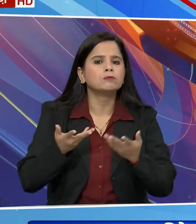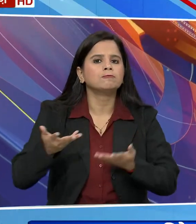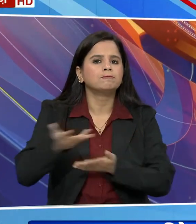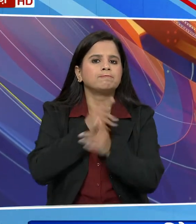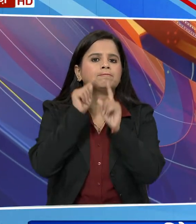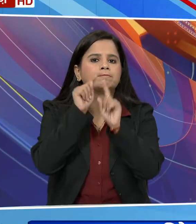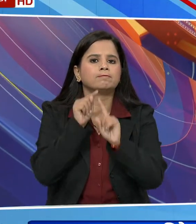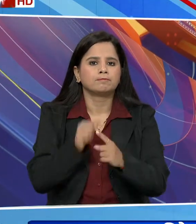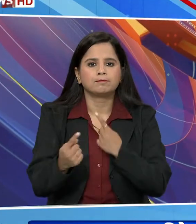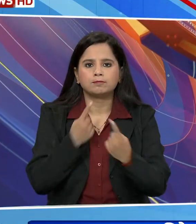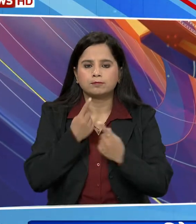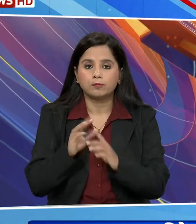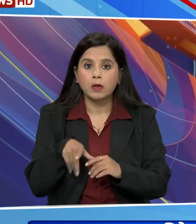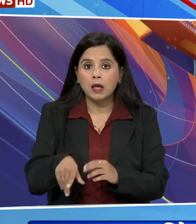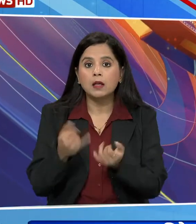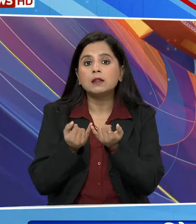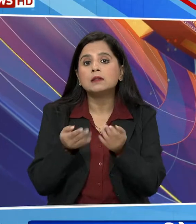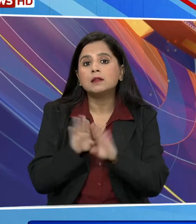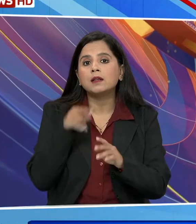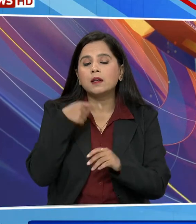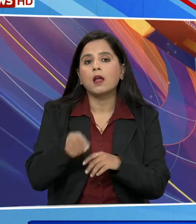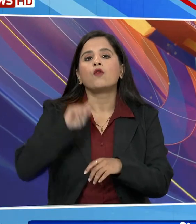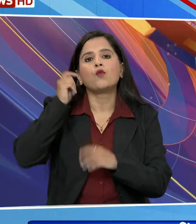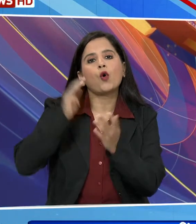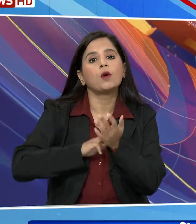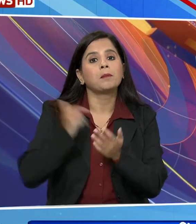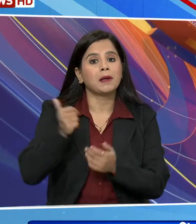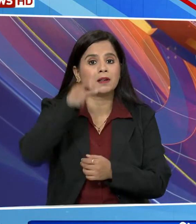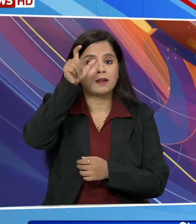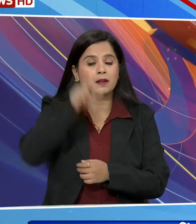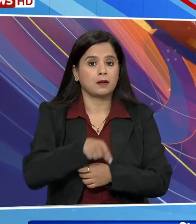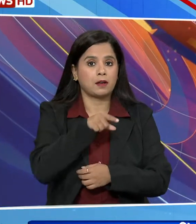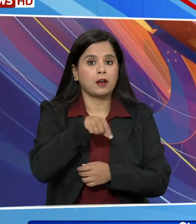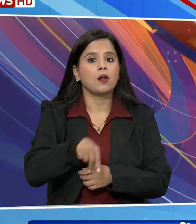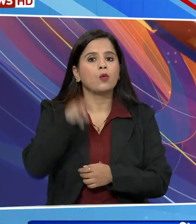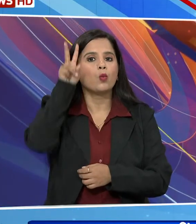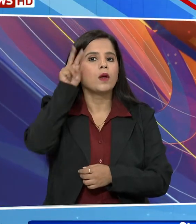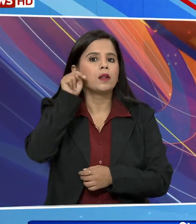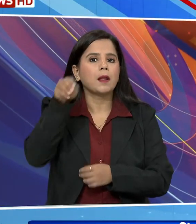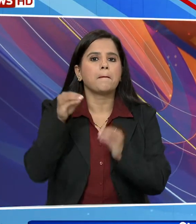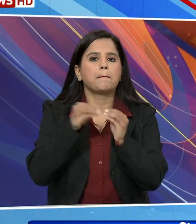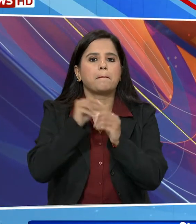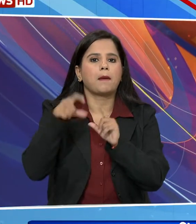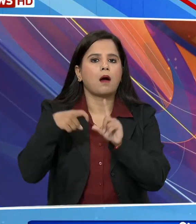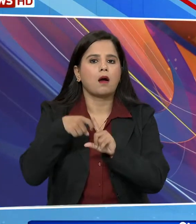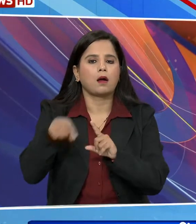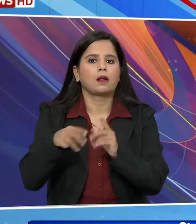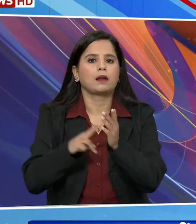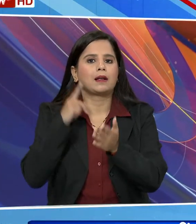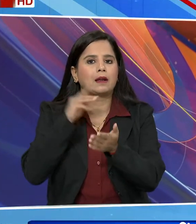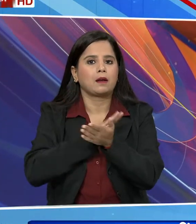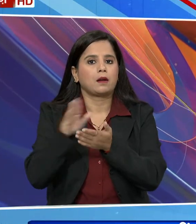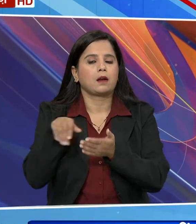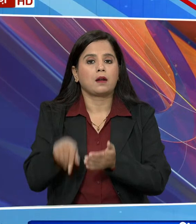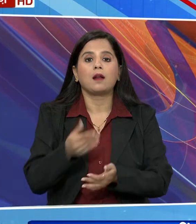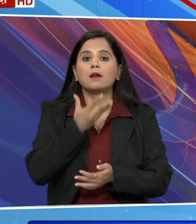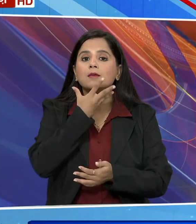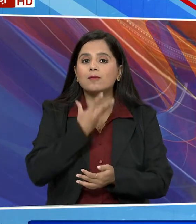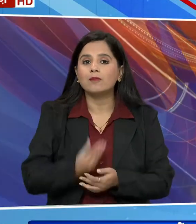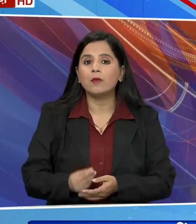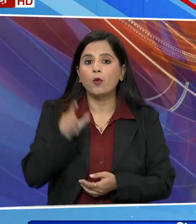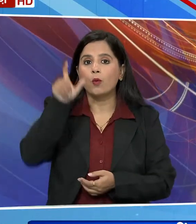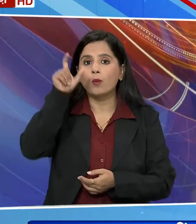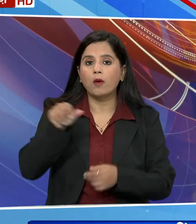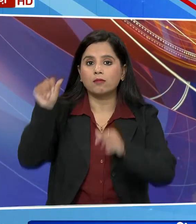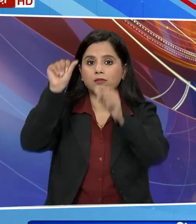पर चर्चा करेंगे रविवार को विदेश मंत्री टॉक्र एशेशंकर ने वियतनाम के बाक निन में रविंदुरनाथ टैगोर